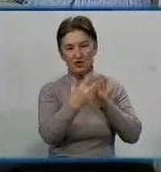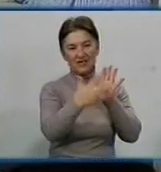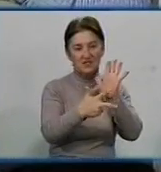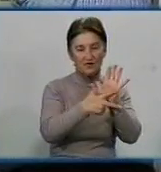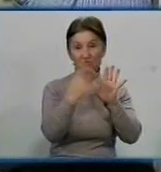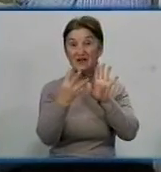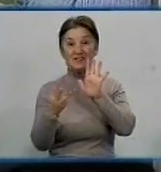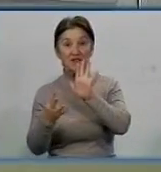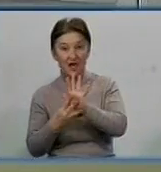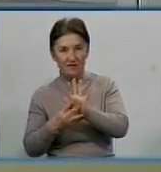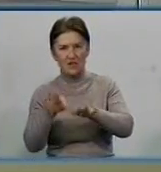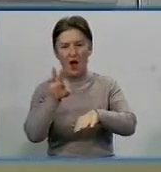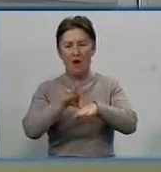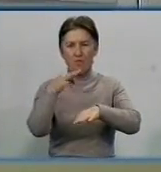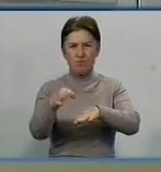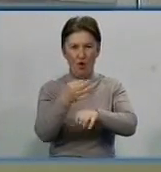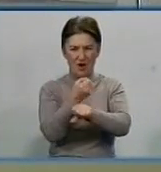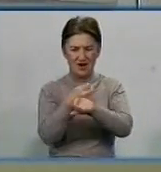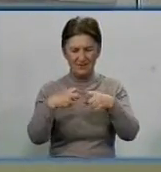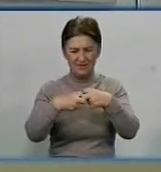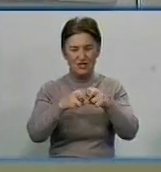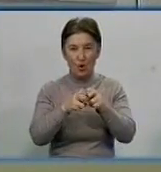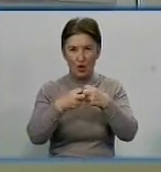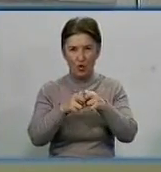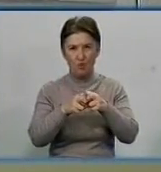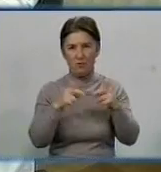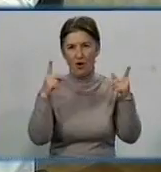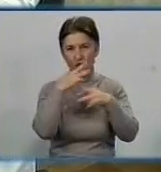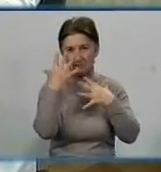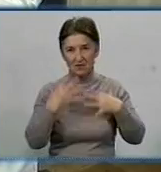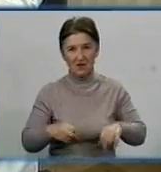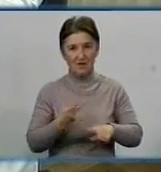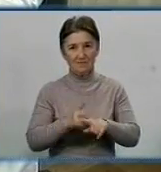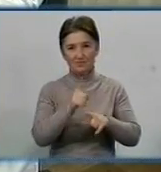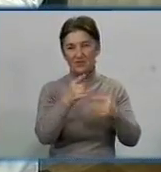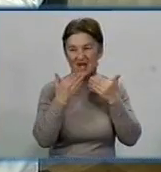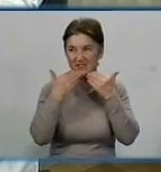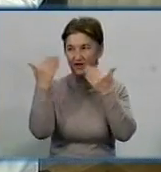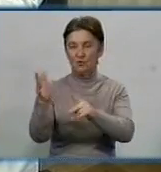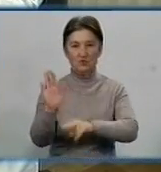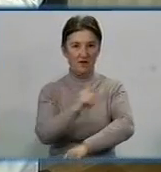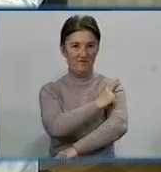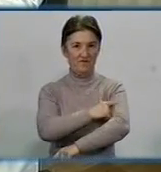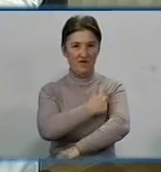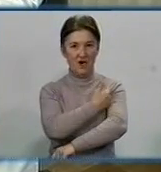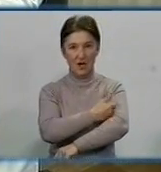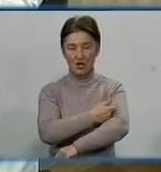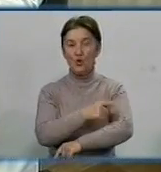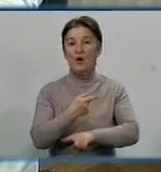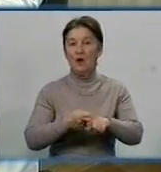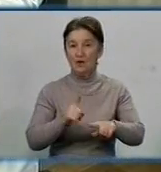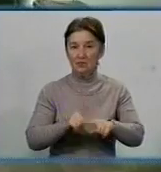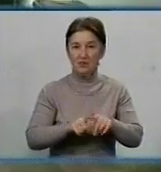градусів, болях у суглобах та інтоксикації організму, медики просять негайно звернутися в лікарню. Наразі про перевищення